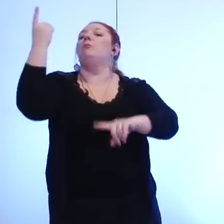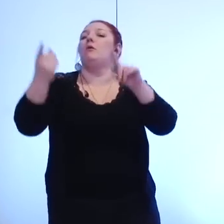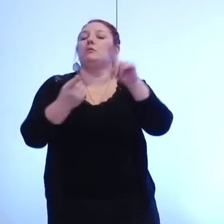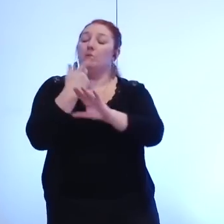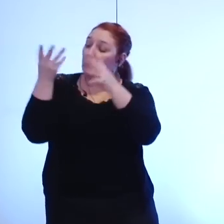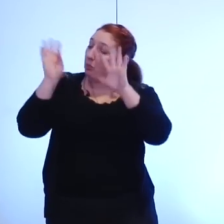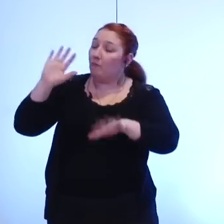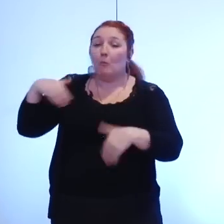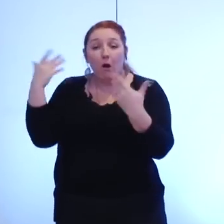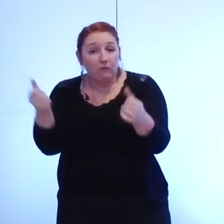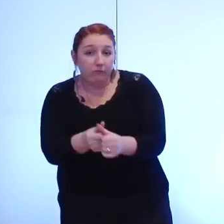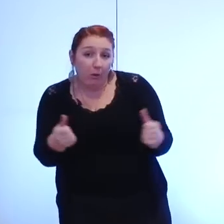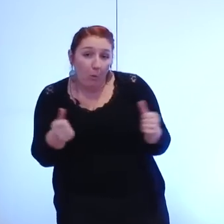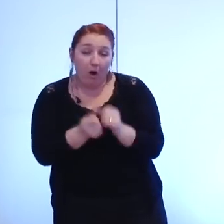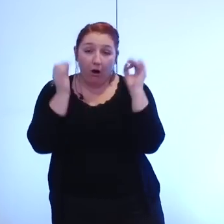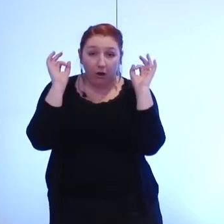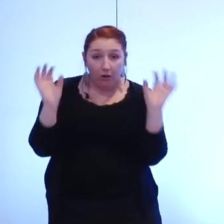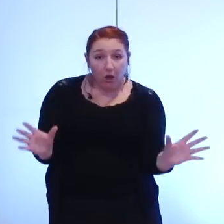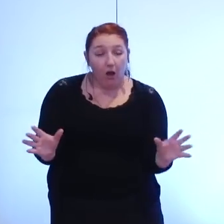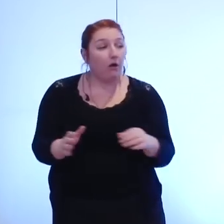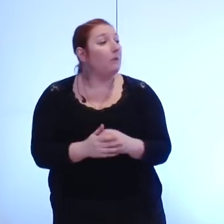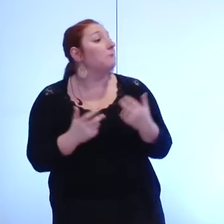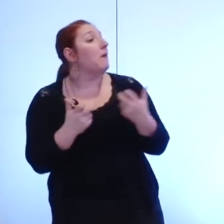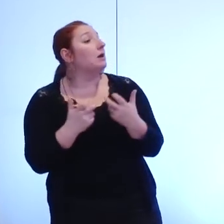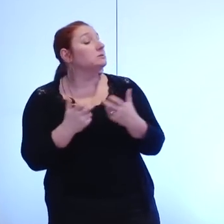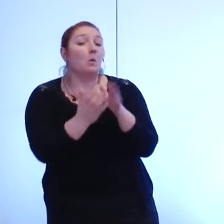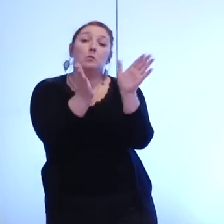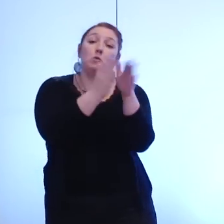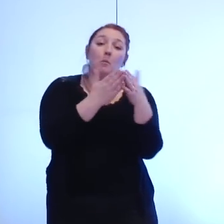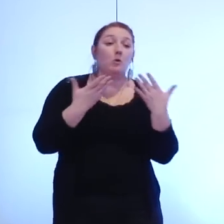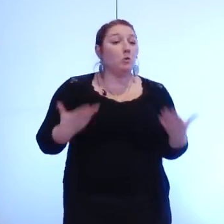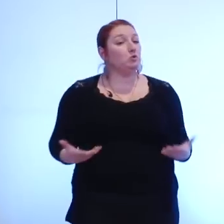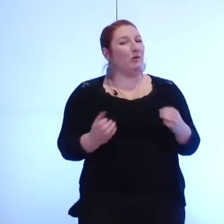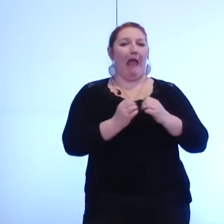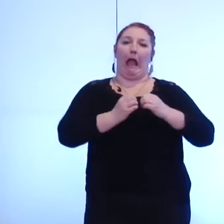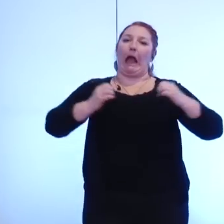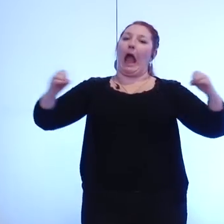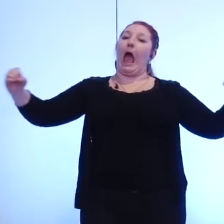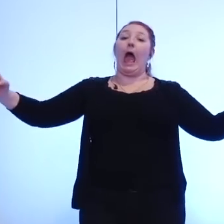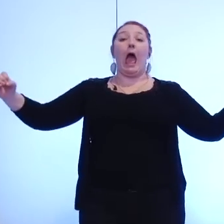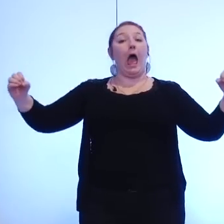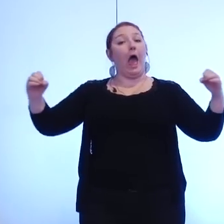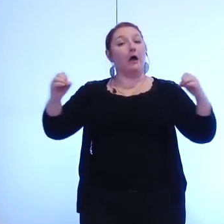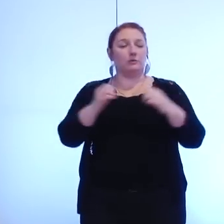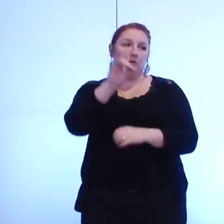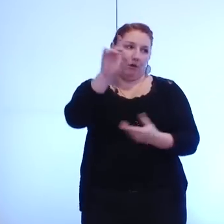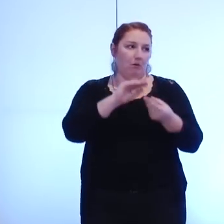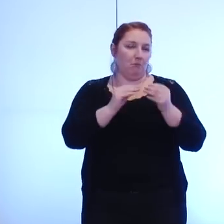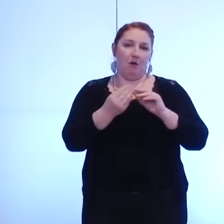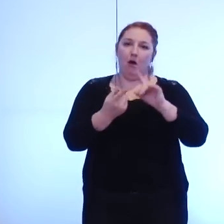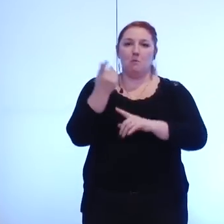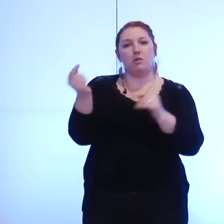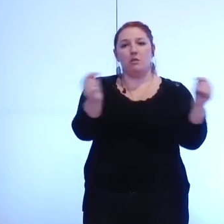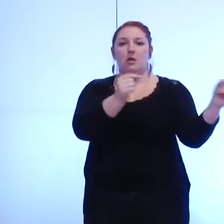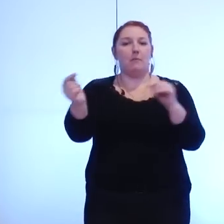c'est très essentiel vous ne faites rien lorsque l'on demande aujourd'hui de transférer gratuitement c'est quand même le coeur du débat à l